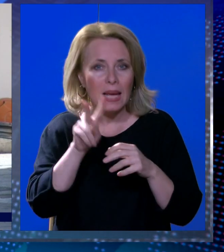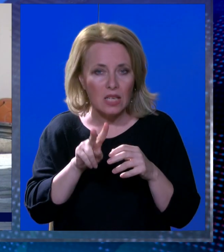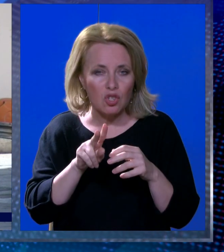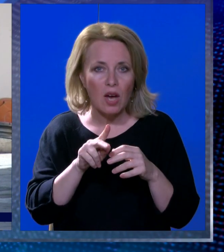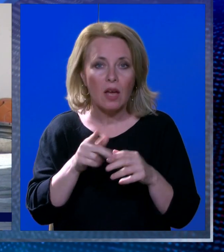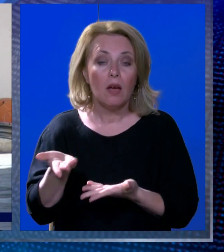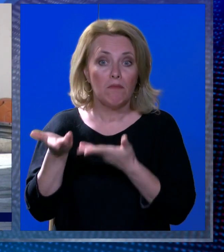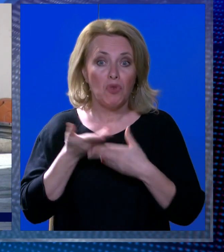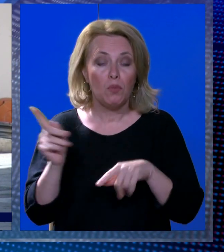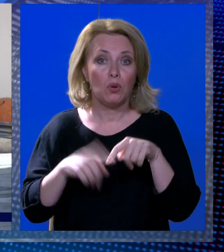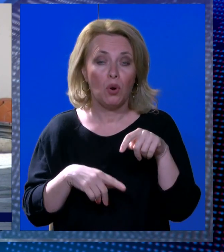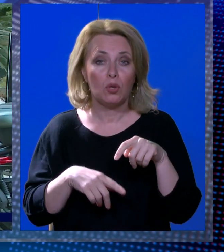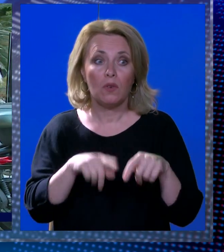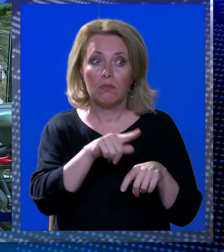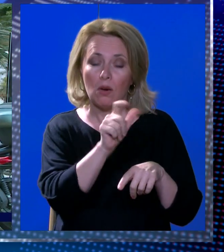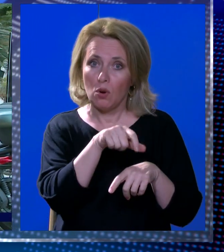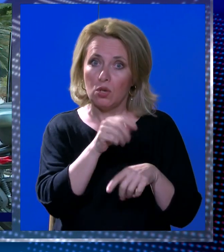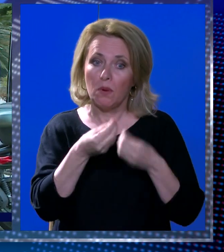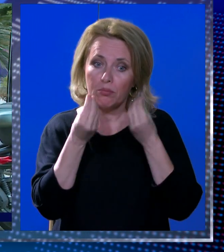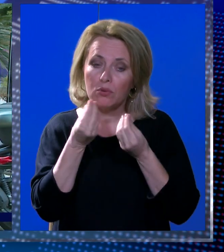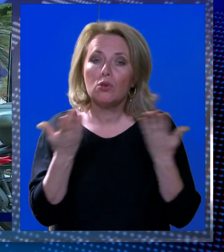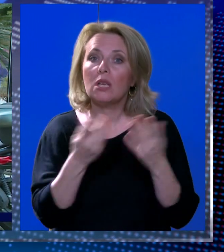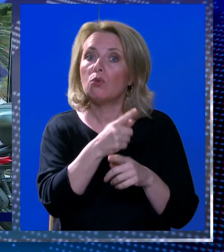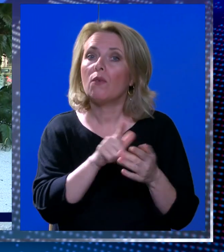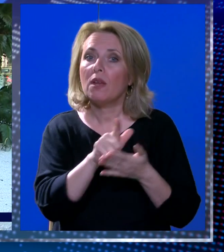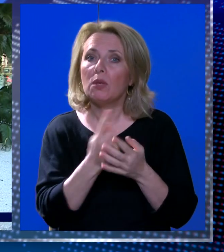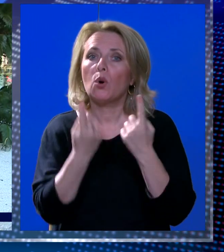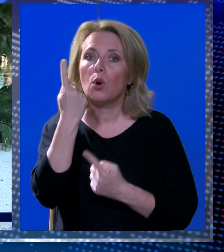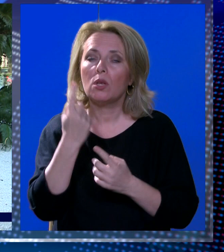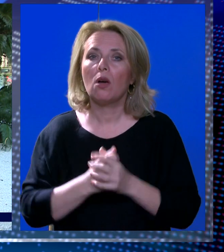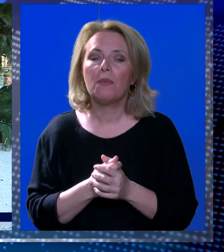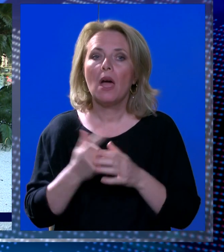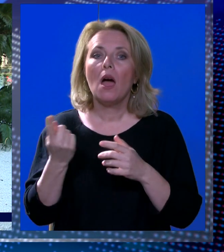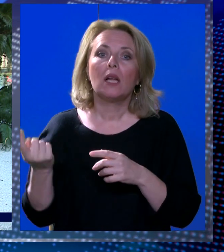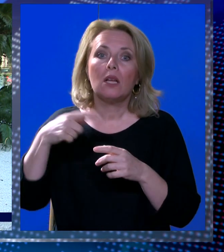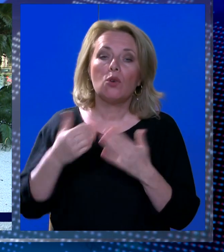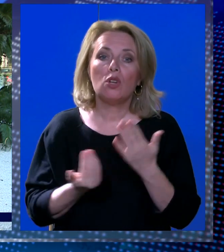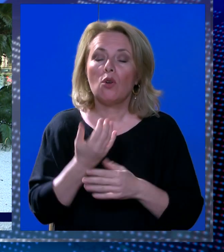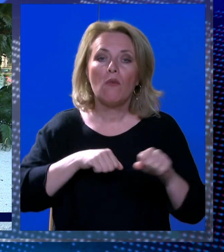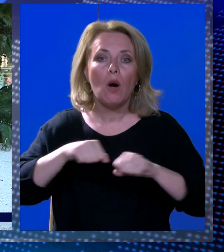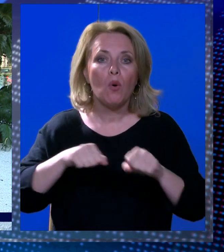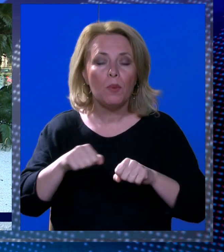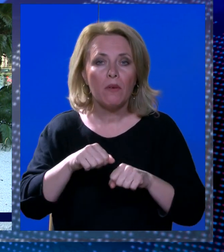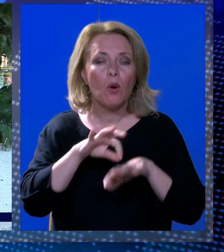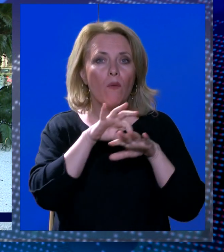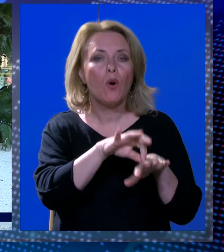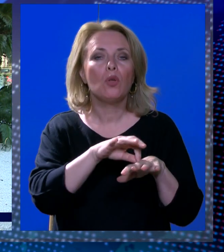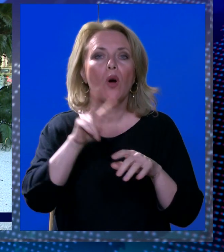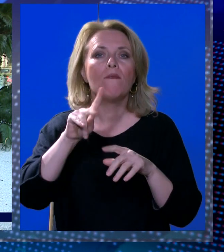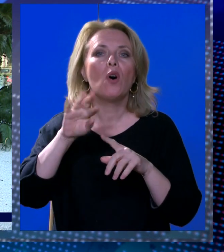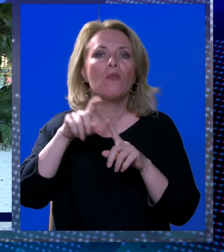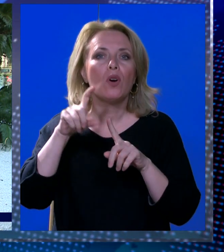otkaz. Sam Miletić za DUTV prepričava što se tada dogodilo. Znači, kad došla nova uprava sa čelom Ante